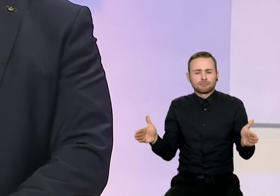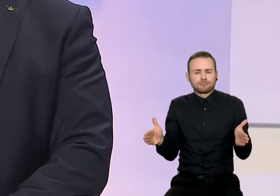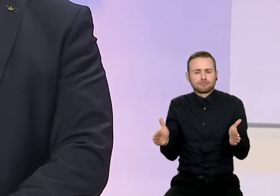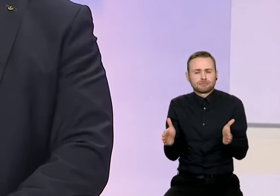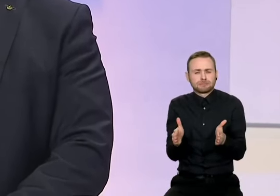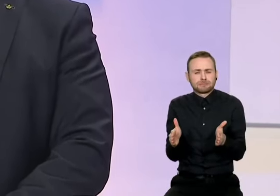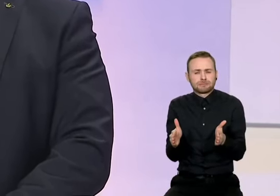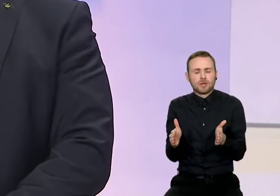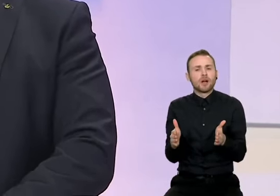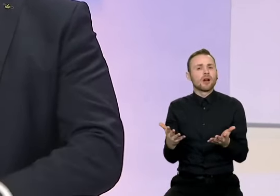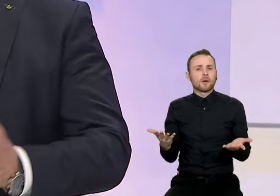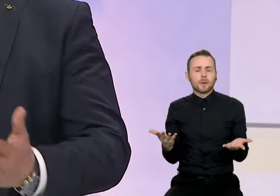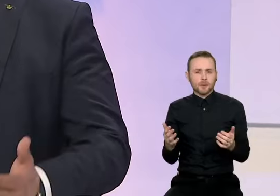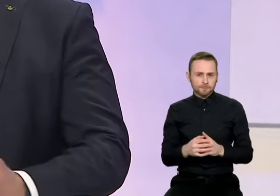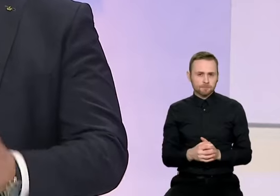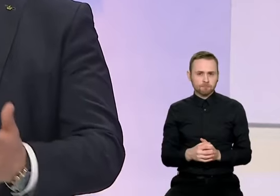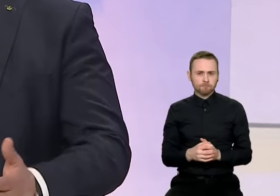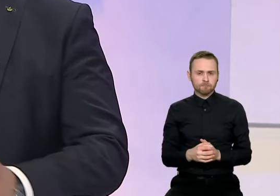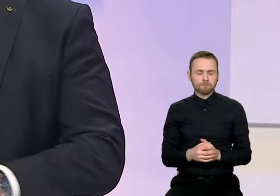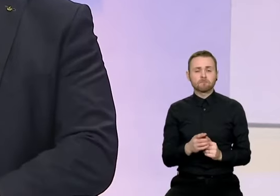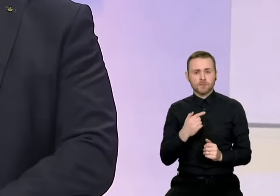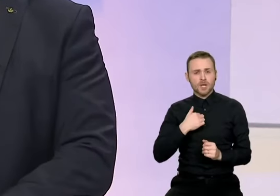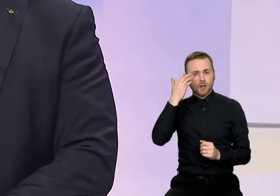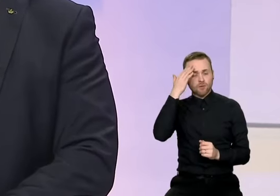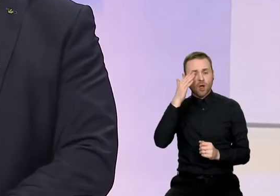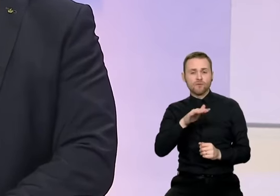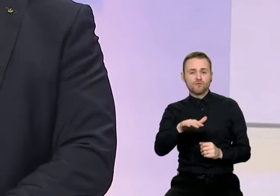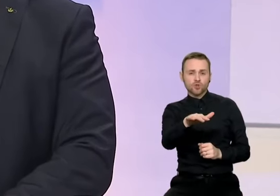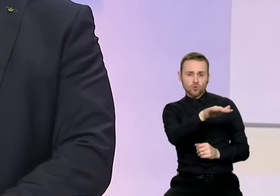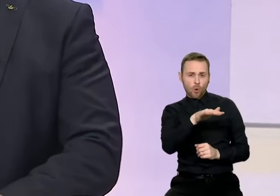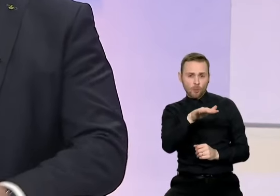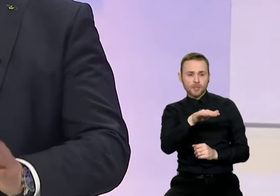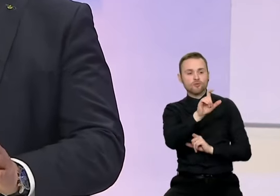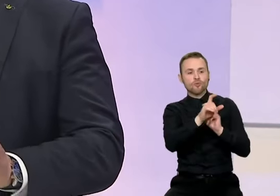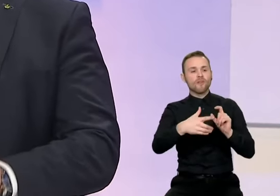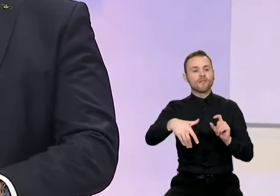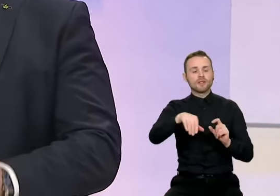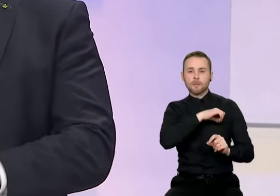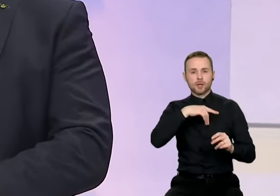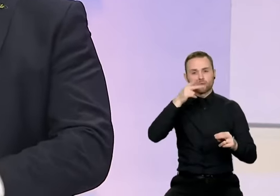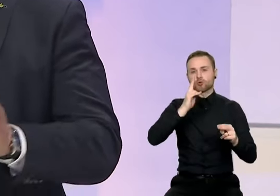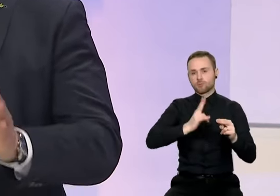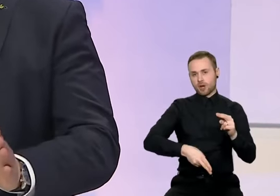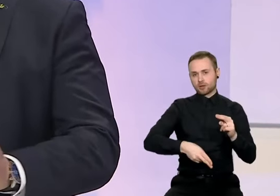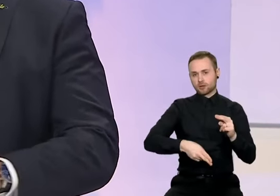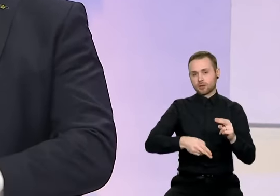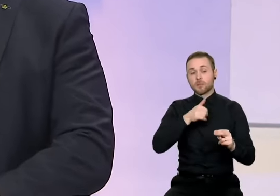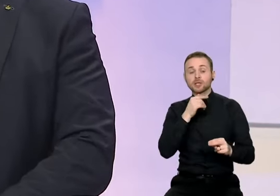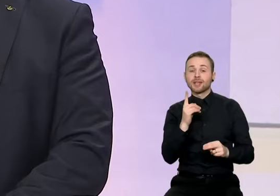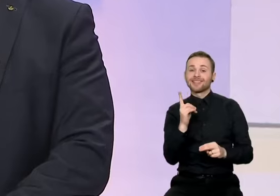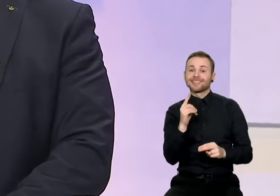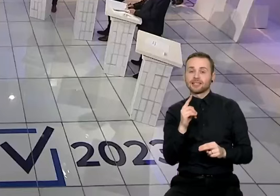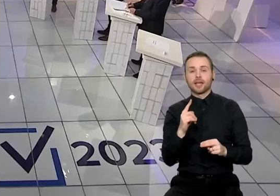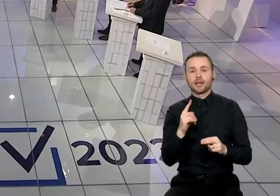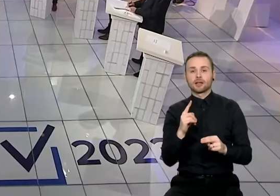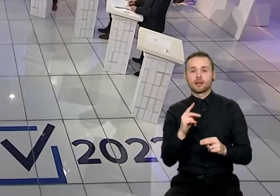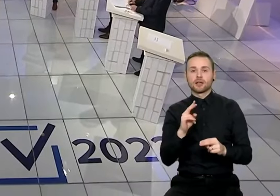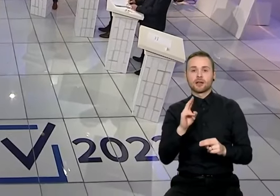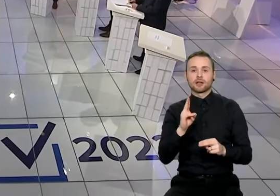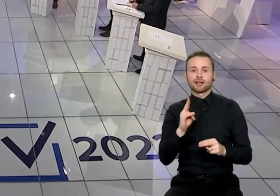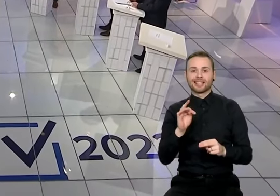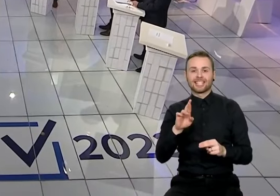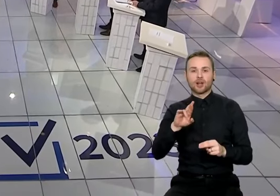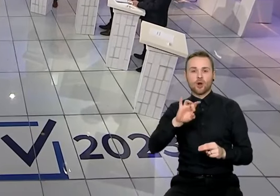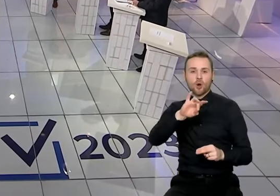sakyčiau, kad tai yra visuomenės bendruomenių sprendimas. Jeigu jie savo D kategorijos kvartalinę gatvę